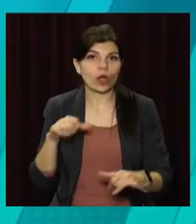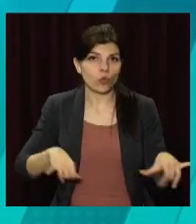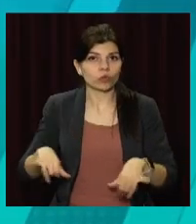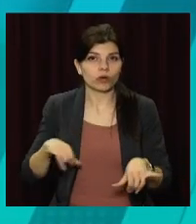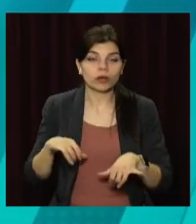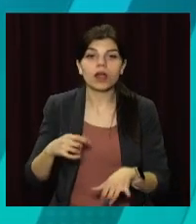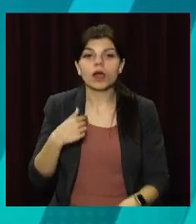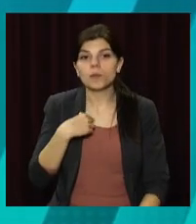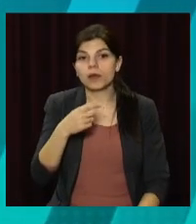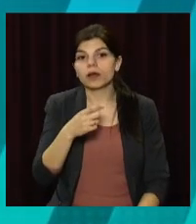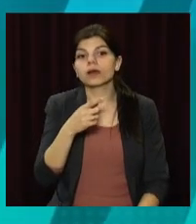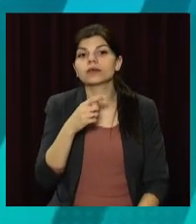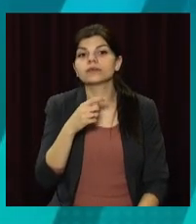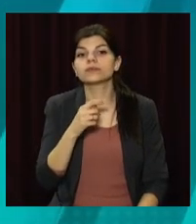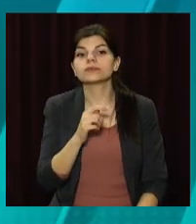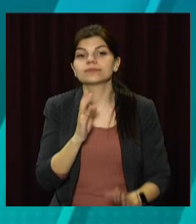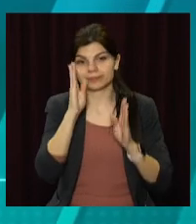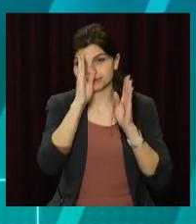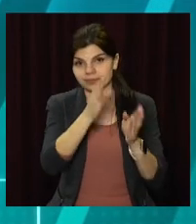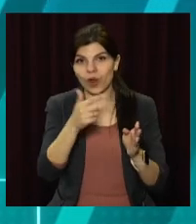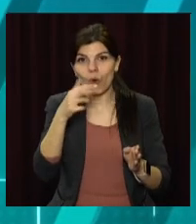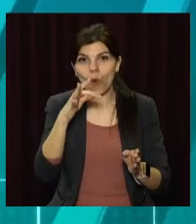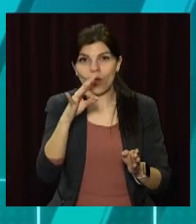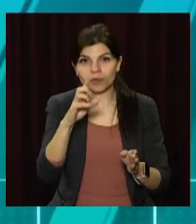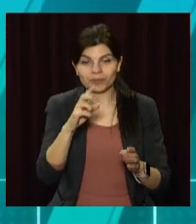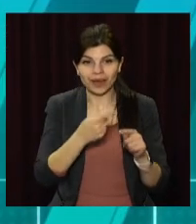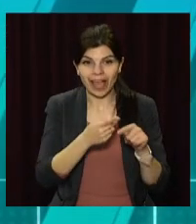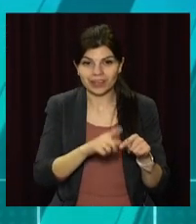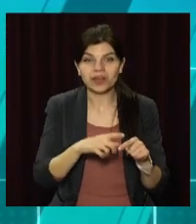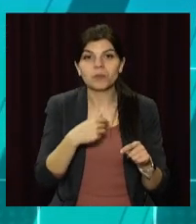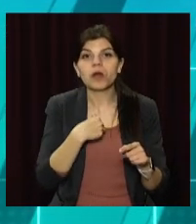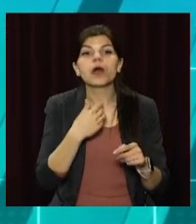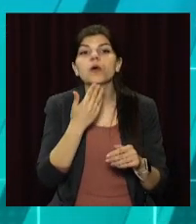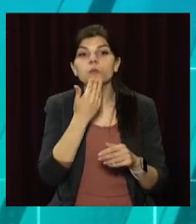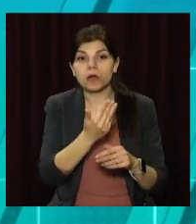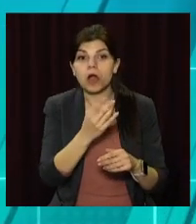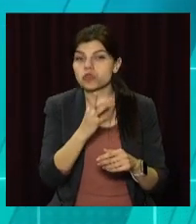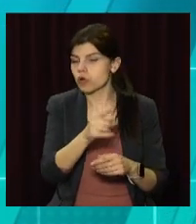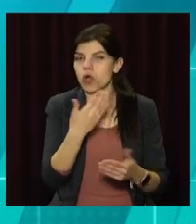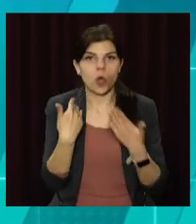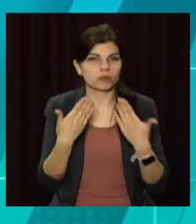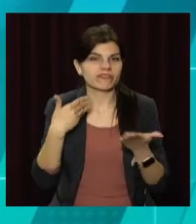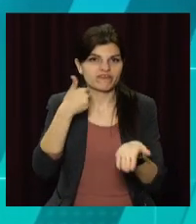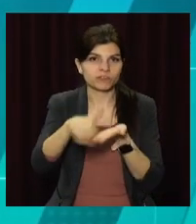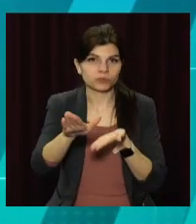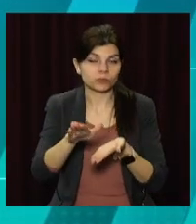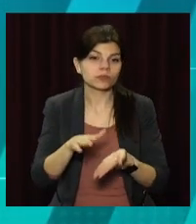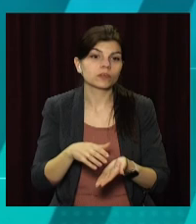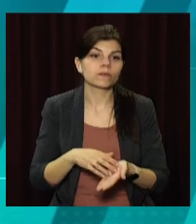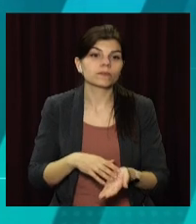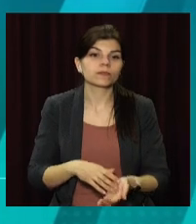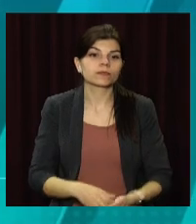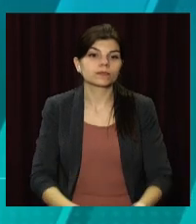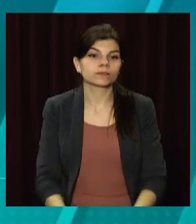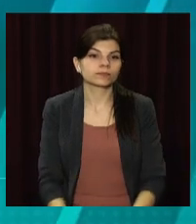звернулися по коментар до міського голови Підгородного Андрія Горба, щоб дізнатися його позицію. Однак спілкуватися він відмовився. Яна